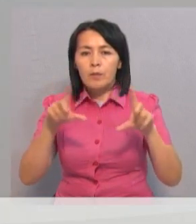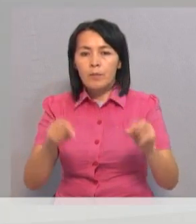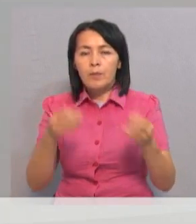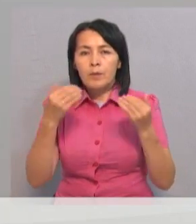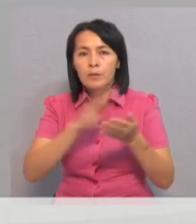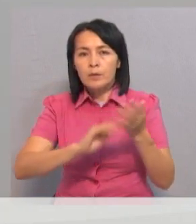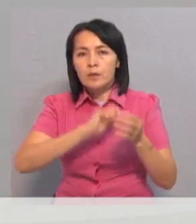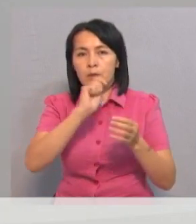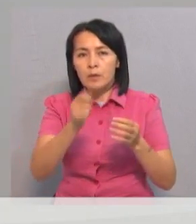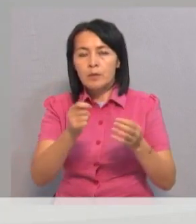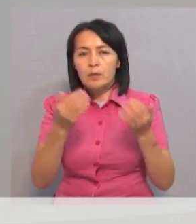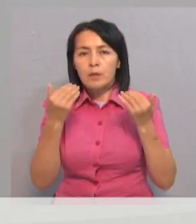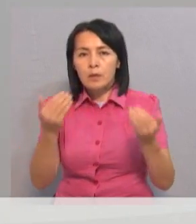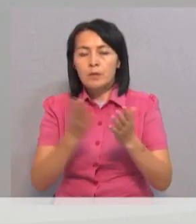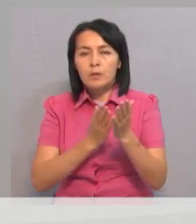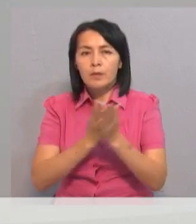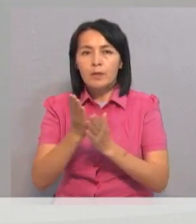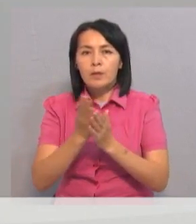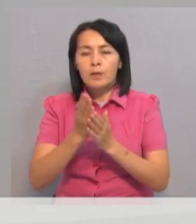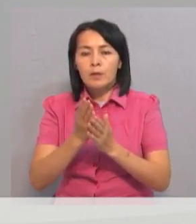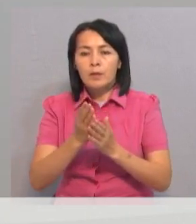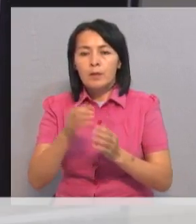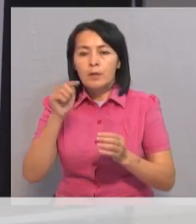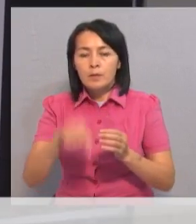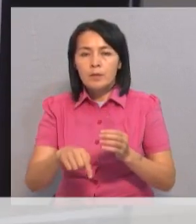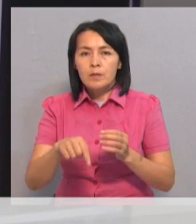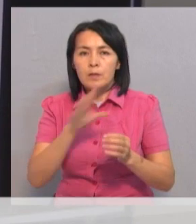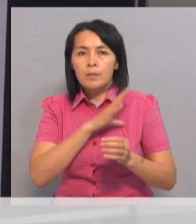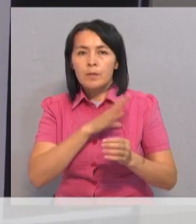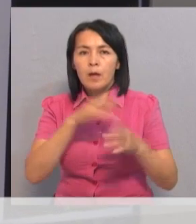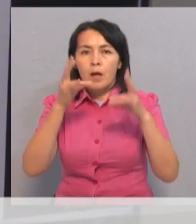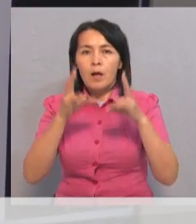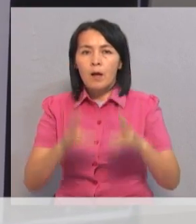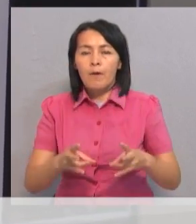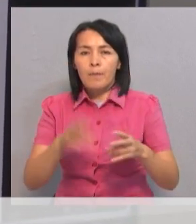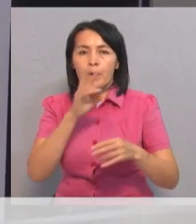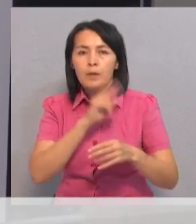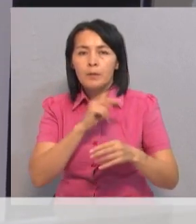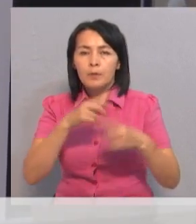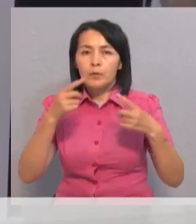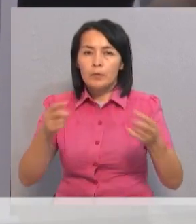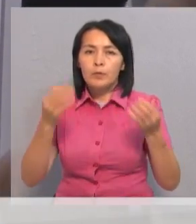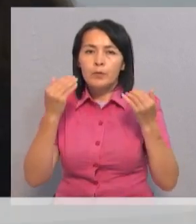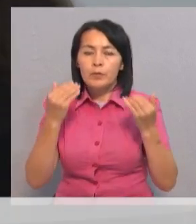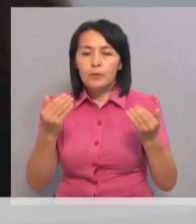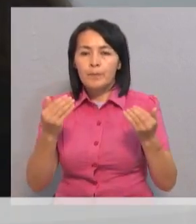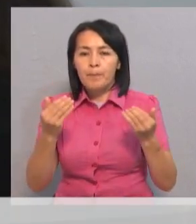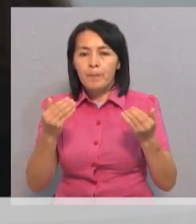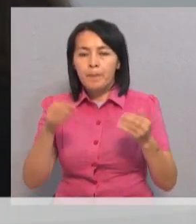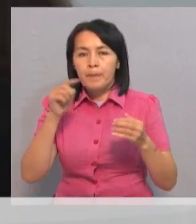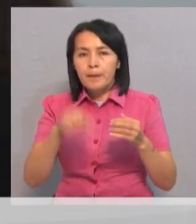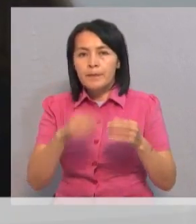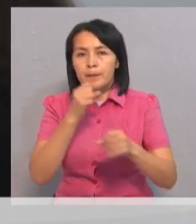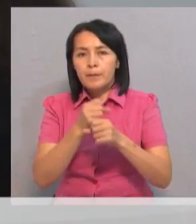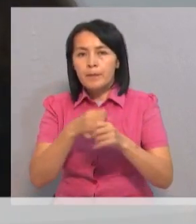Прием обращений жителей направлен на координацию произошедших происшествий, аварии, работы коммунальных и оперативных служб. Здесь